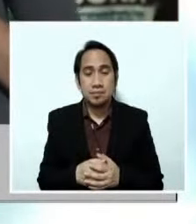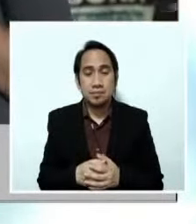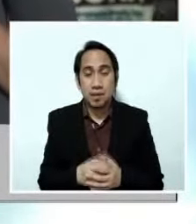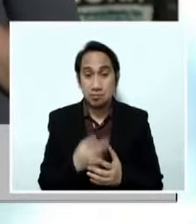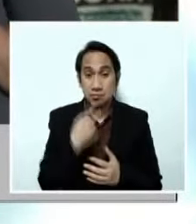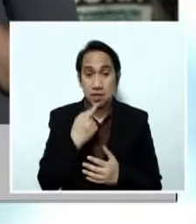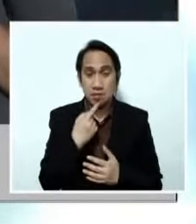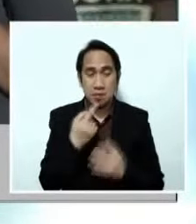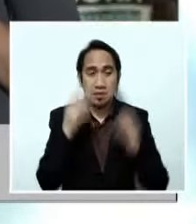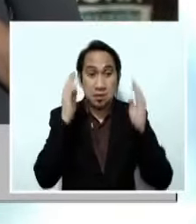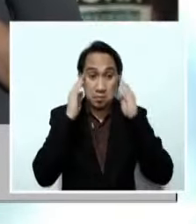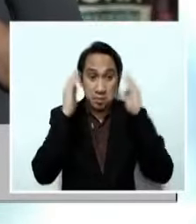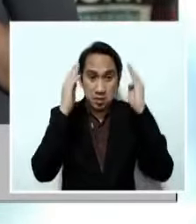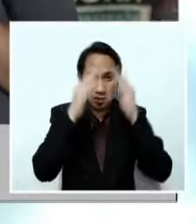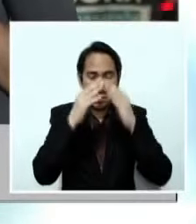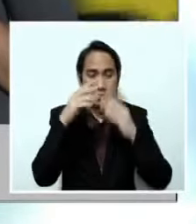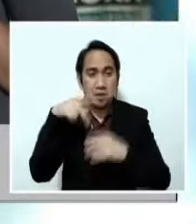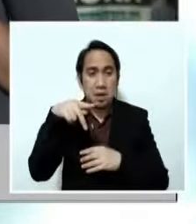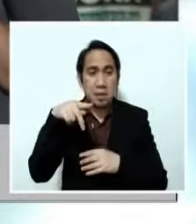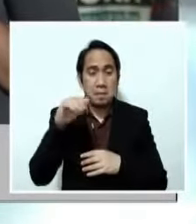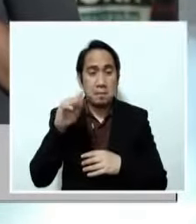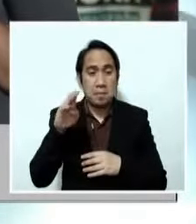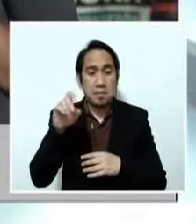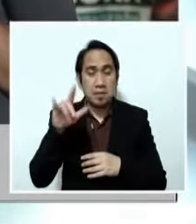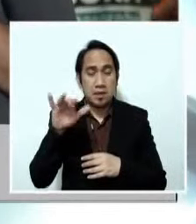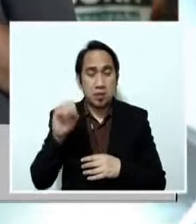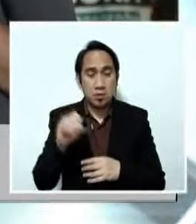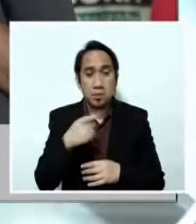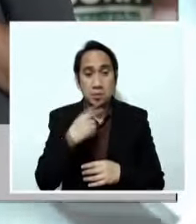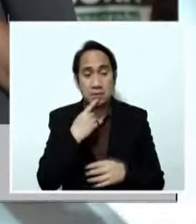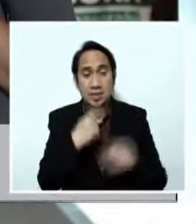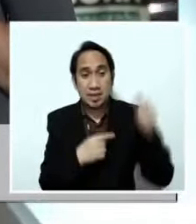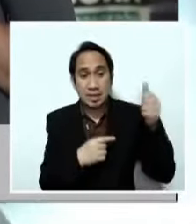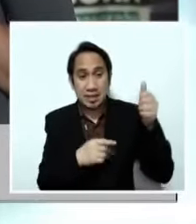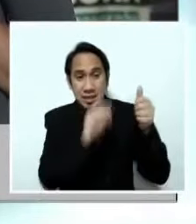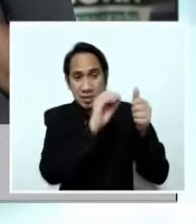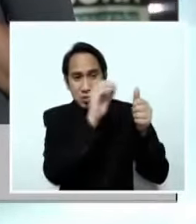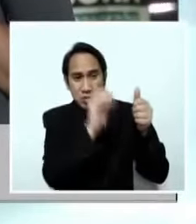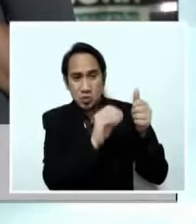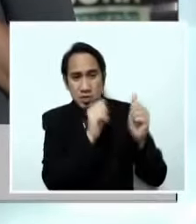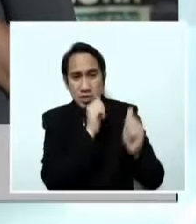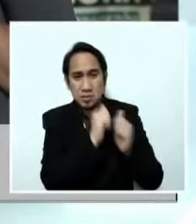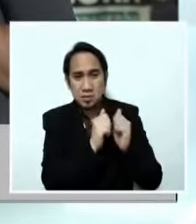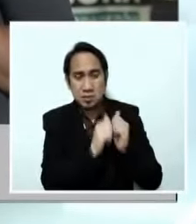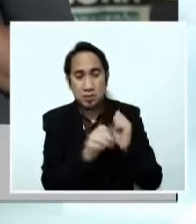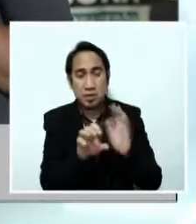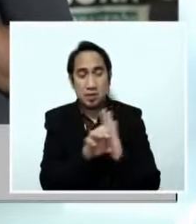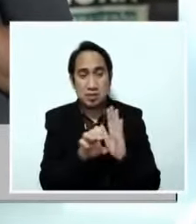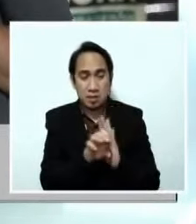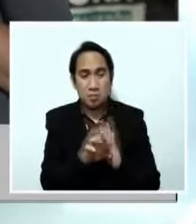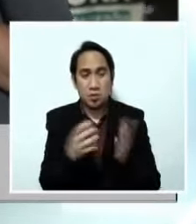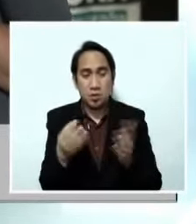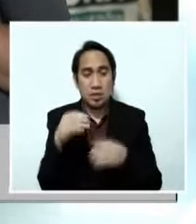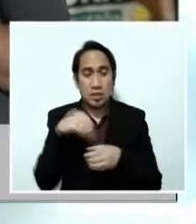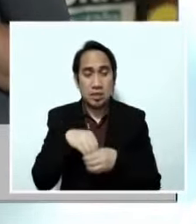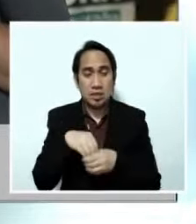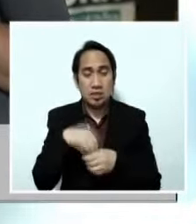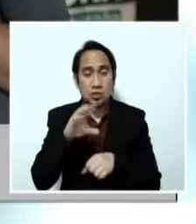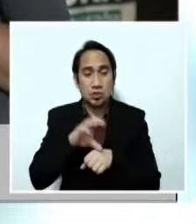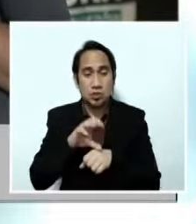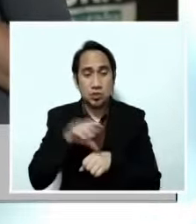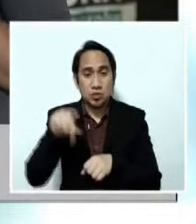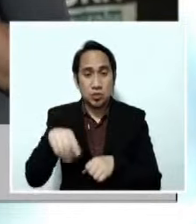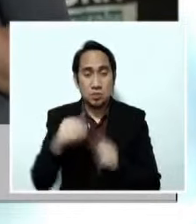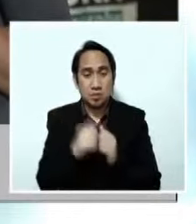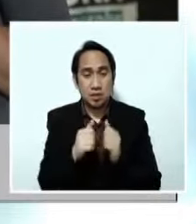ni Bishop Pabilo kanina sa akin, 10%, pag sinabi mong 10% ang example dyan sa simbahan ng Kiapo, yung isang bench